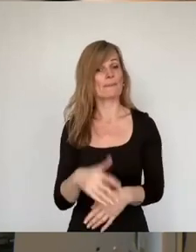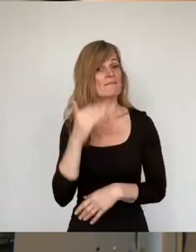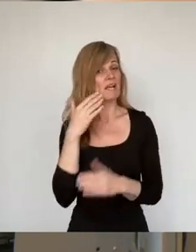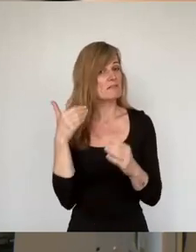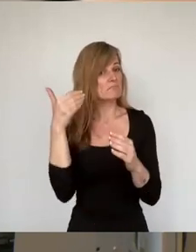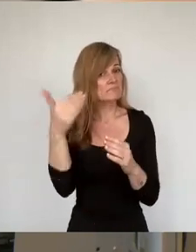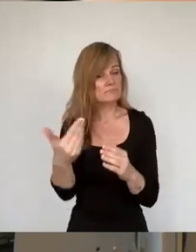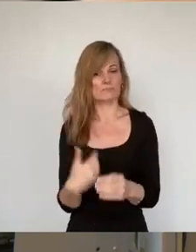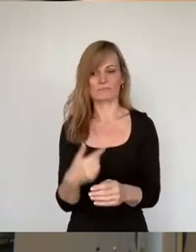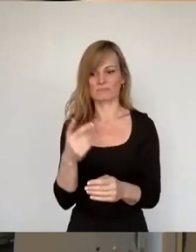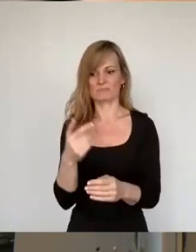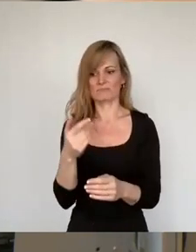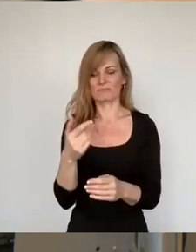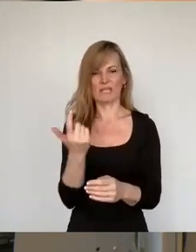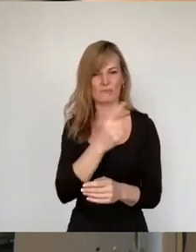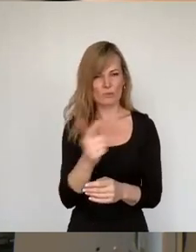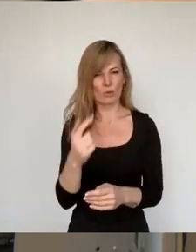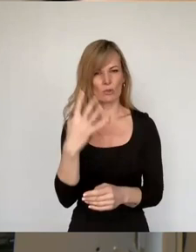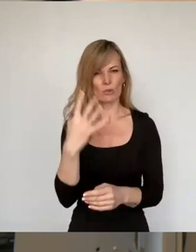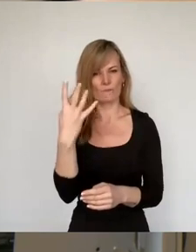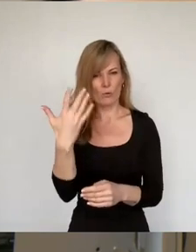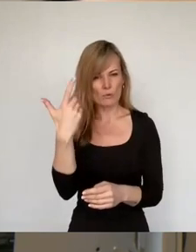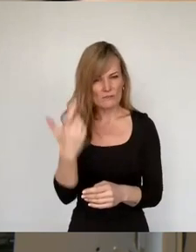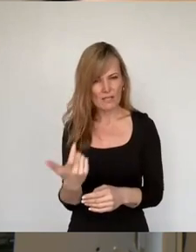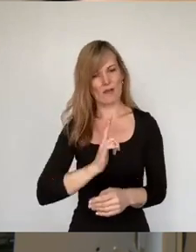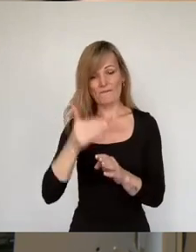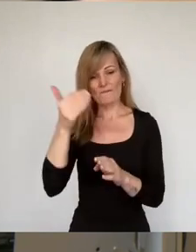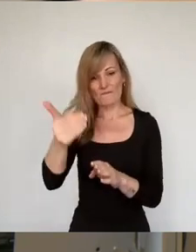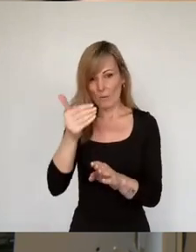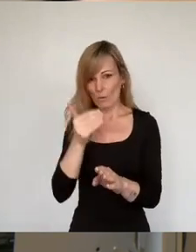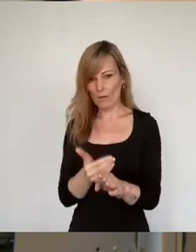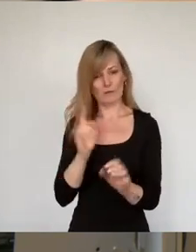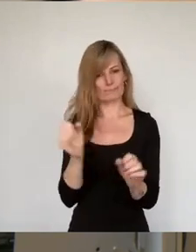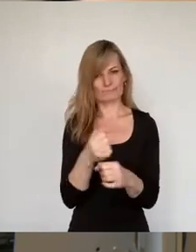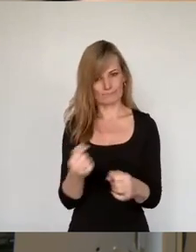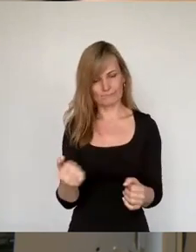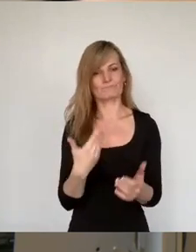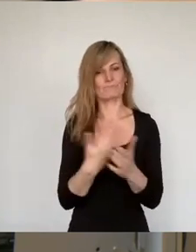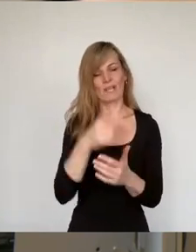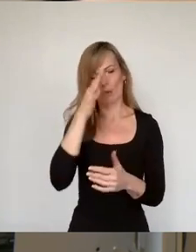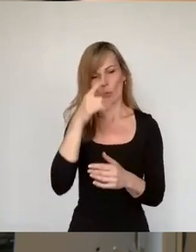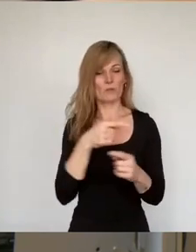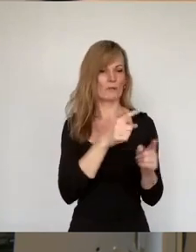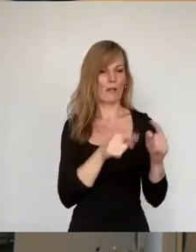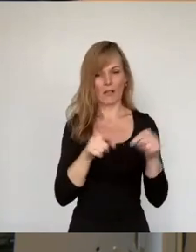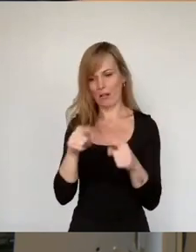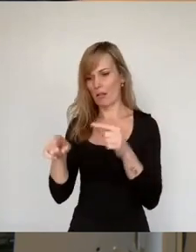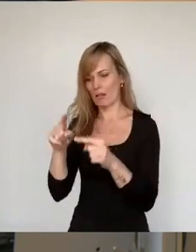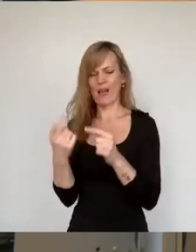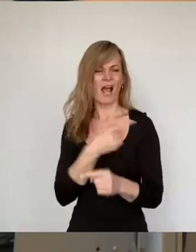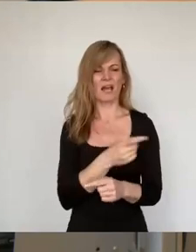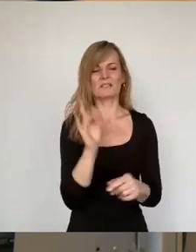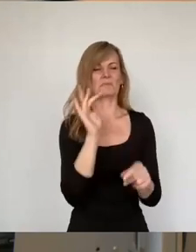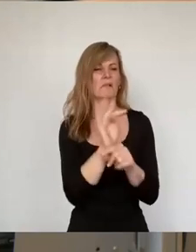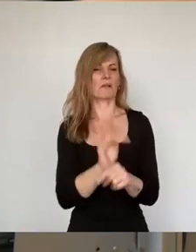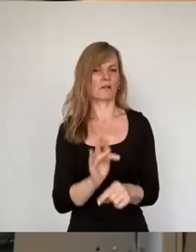2025 nicht zu erwarten. Denn durch den Zickzackkurs der Grünen, denen sowieso alles widerstrebt, was illegale Migration